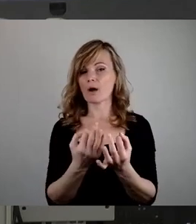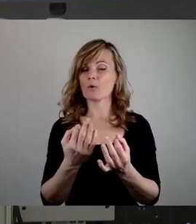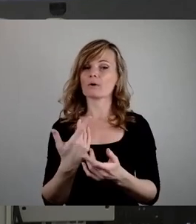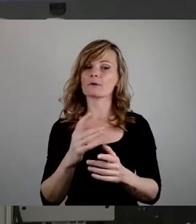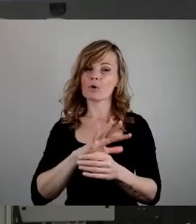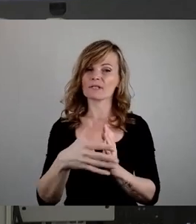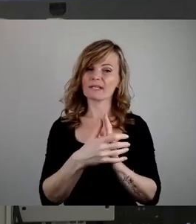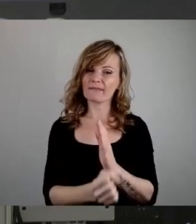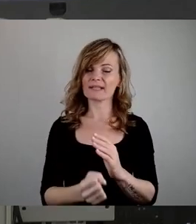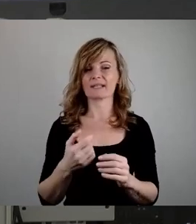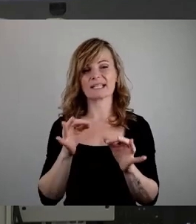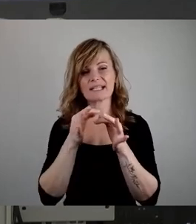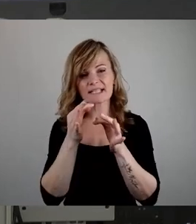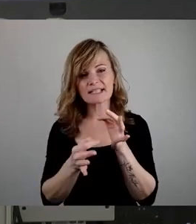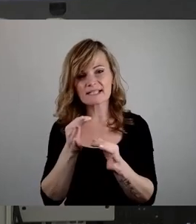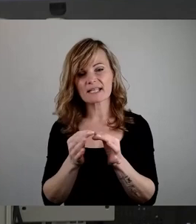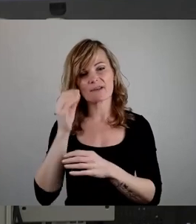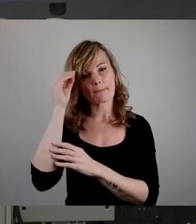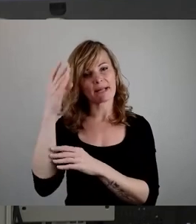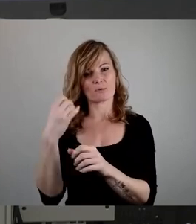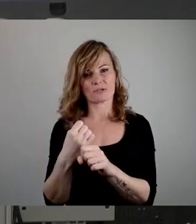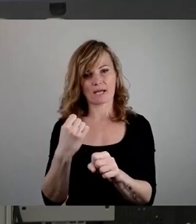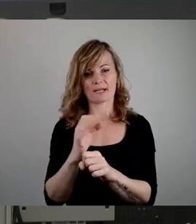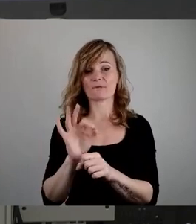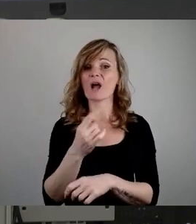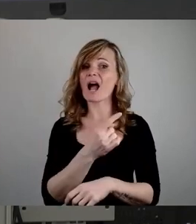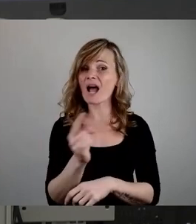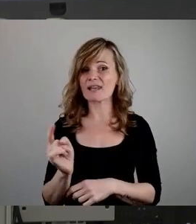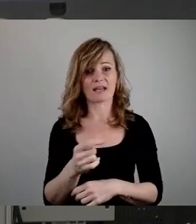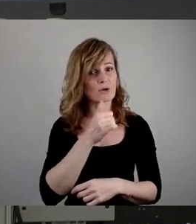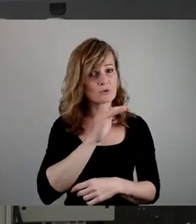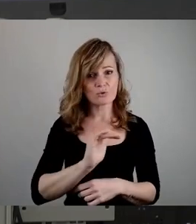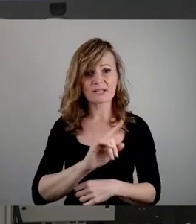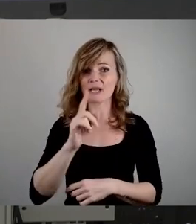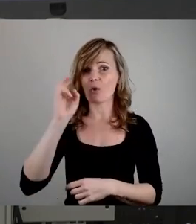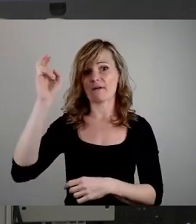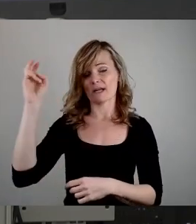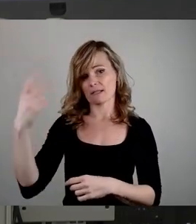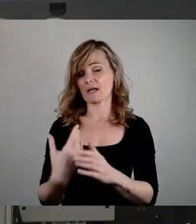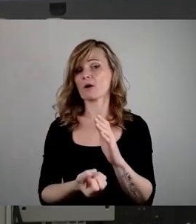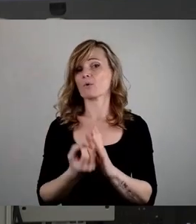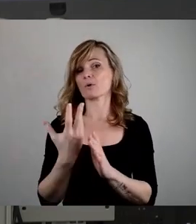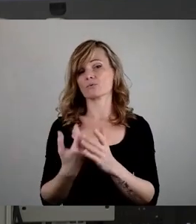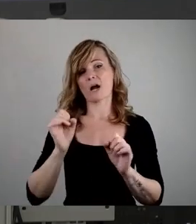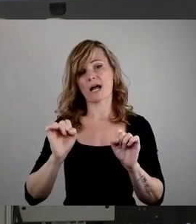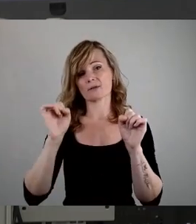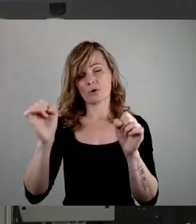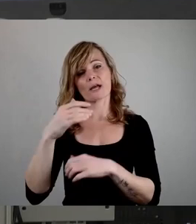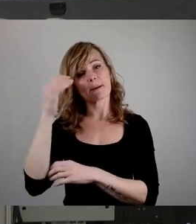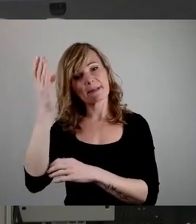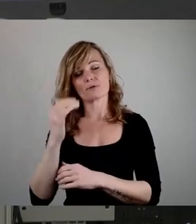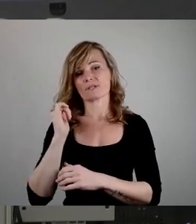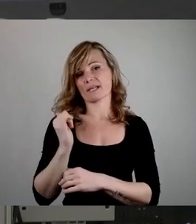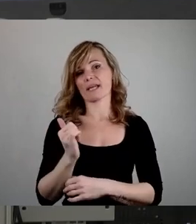Bildungsarbeit für alle und nicht nur für Heranwachsende. Die Kulturakteure leisten hier viel, auch Bildungsträger wie die Volkshochschule und